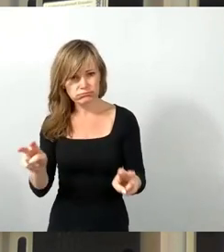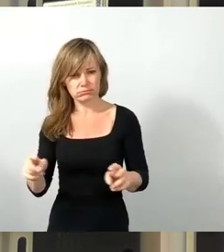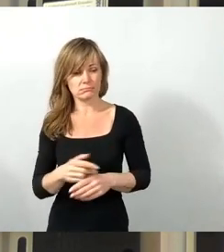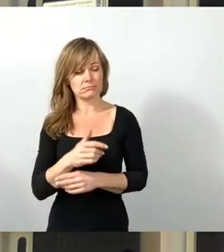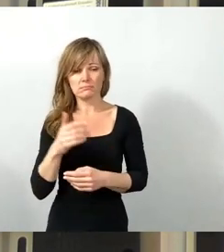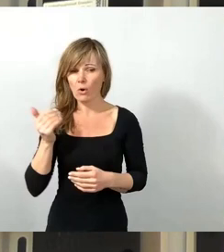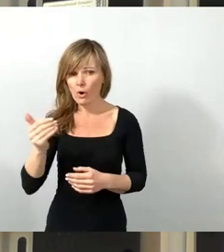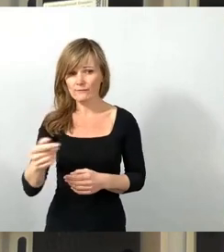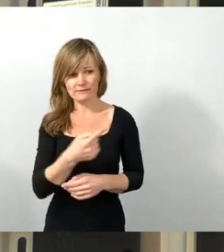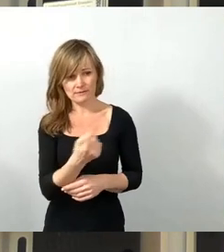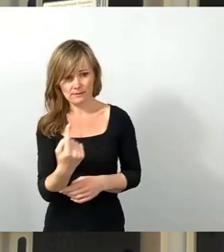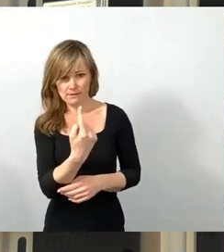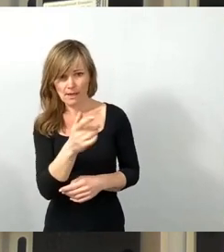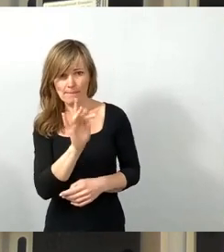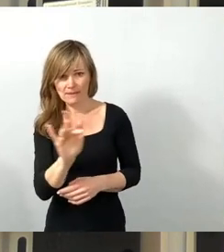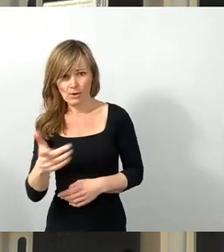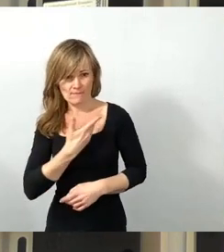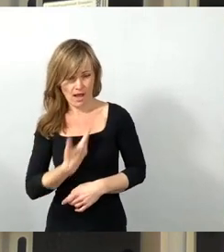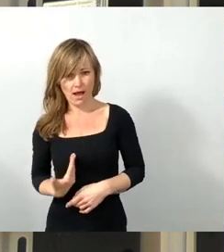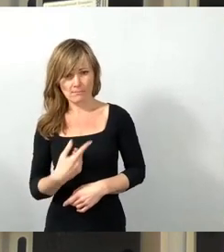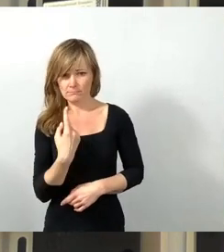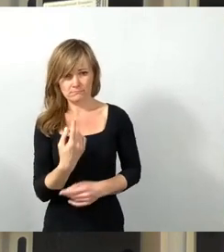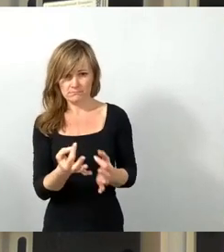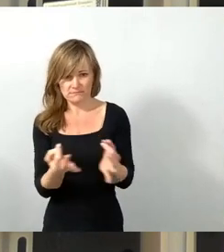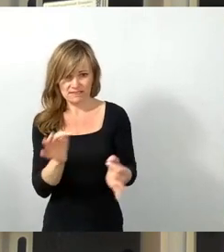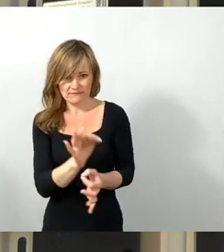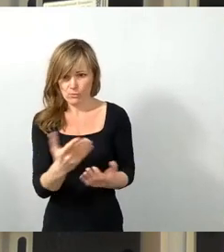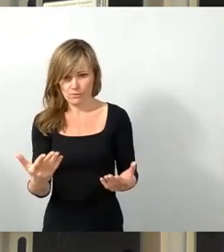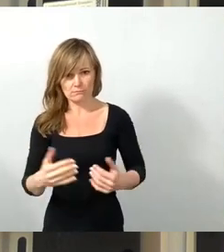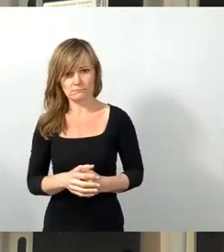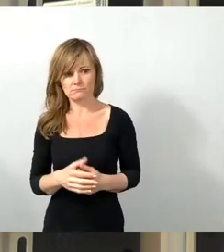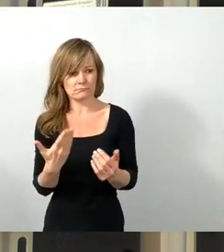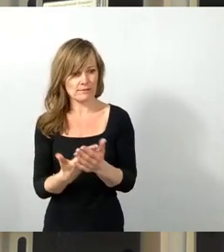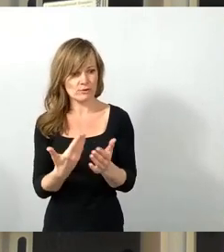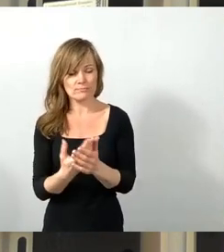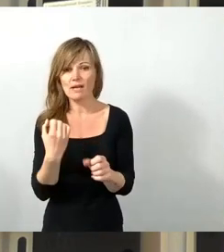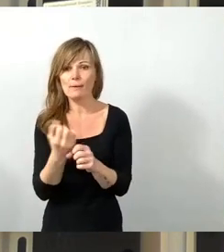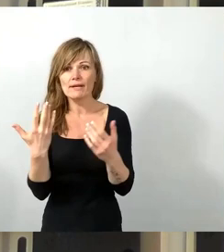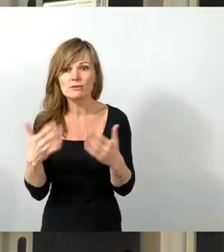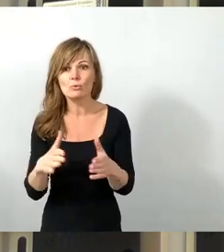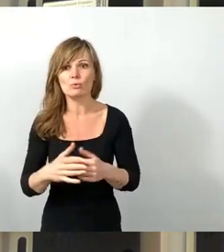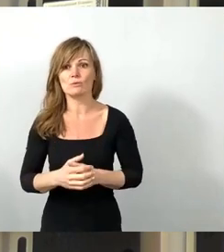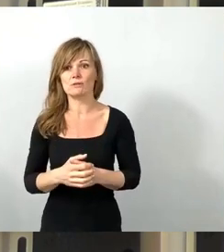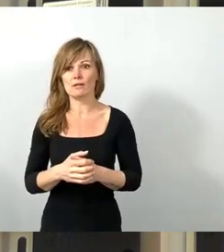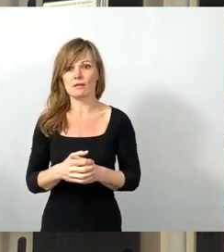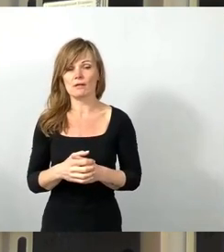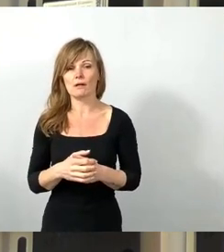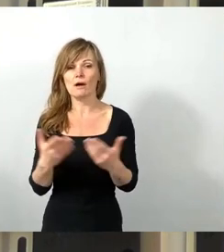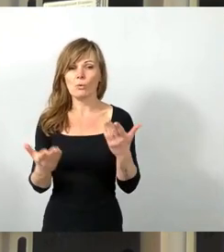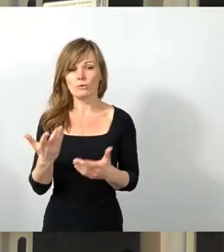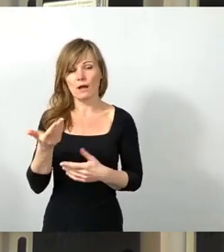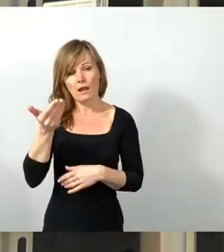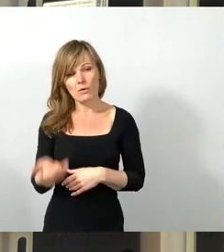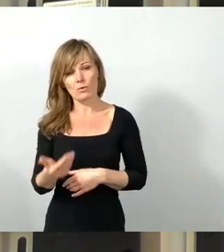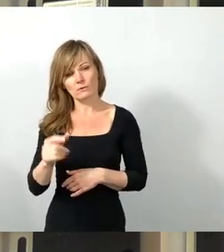Der Grund kann neben der Arbeitslosigkeit sehr oft auch ein geringes Einkommen sein oder trotz Arbeit